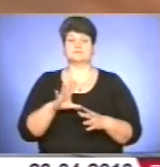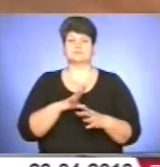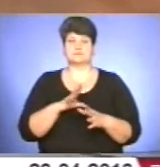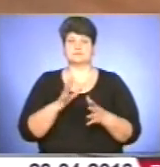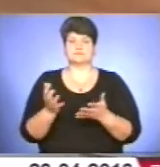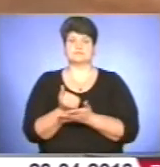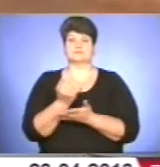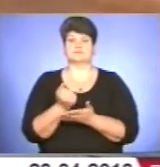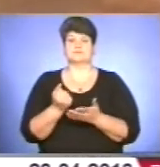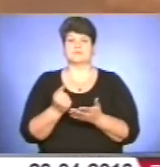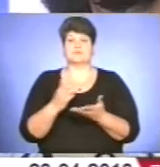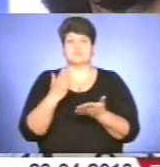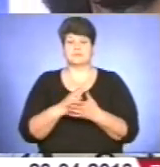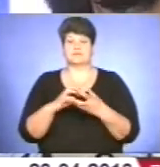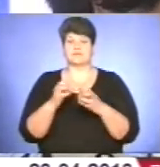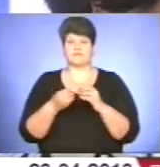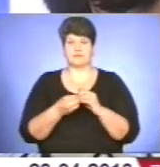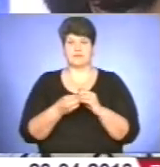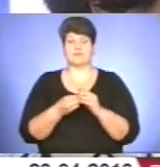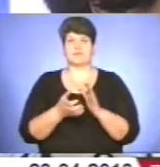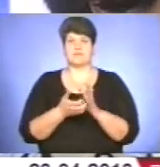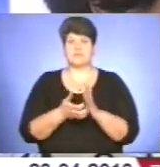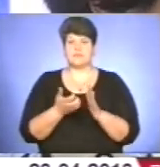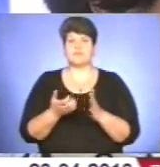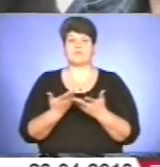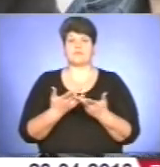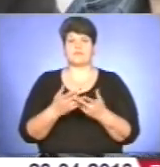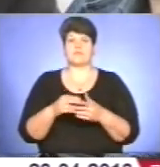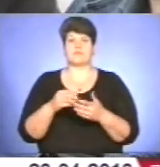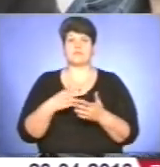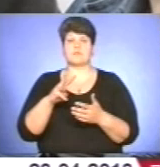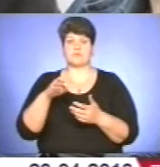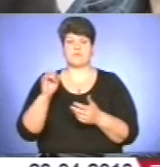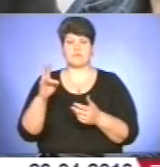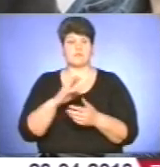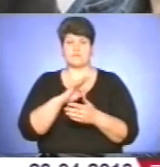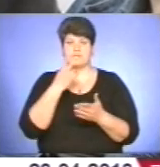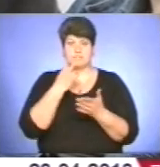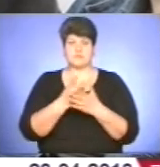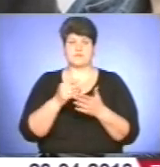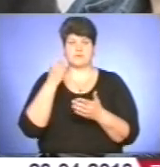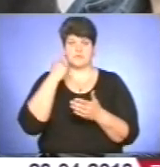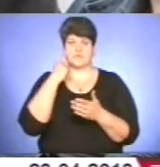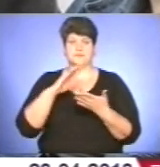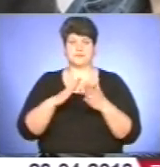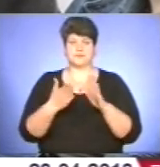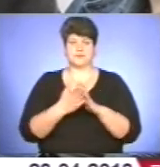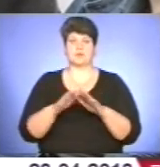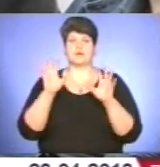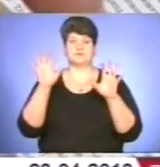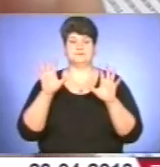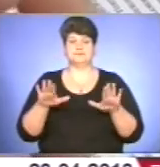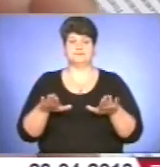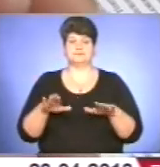представництва ЄС є недоліки, адже мандати їх депутатів не передбачають оцінки стану законності на місцевому рівні. У разі